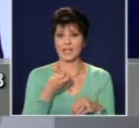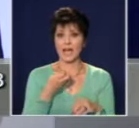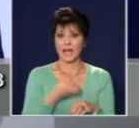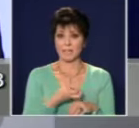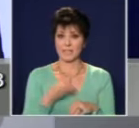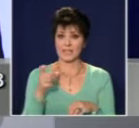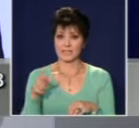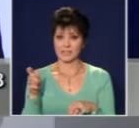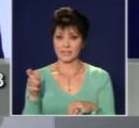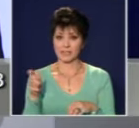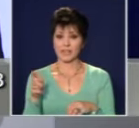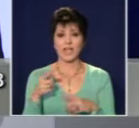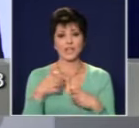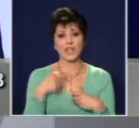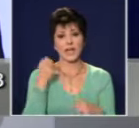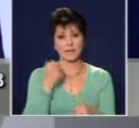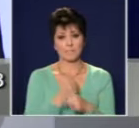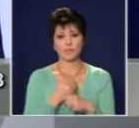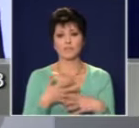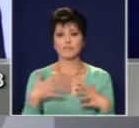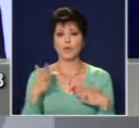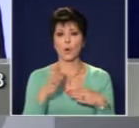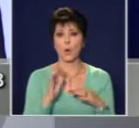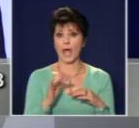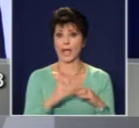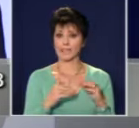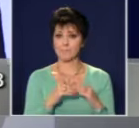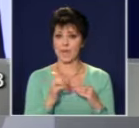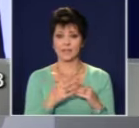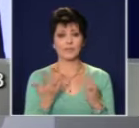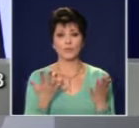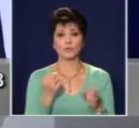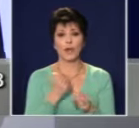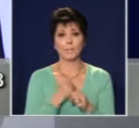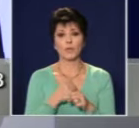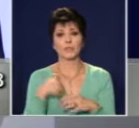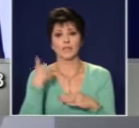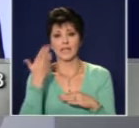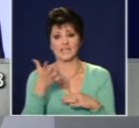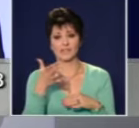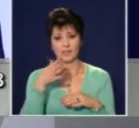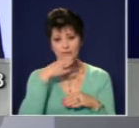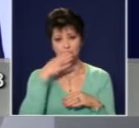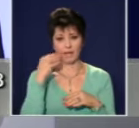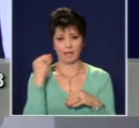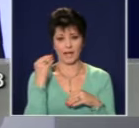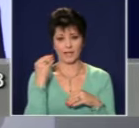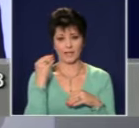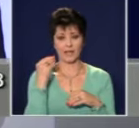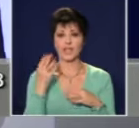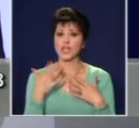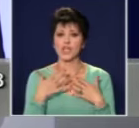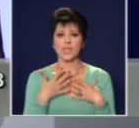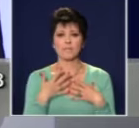изключително много експерти които, за съжаление, по-голямата част от тях работят извън страната в медицината имаме изключителни